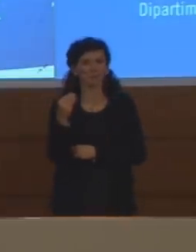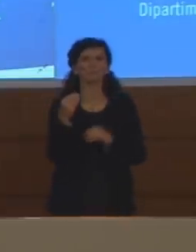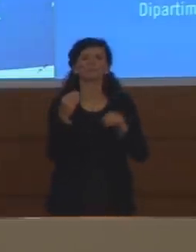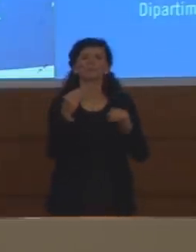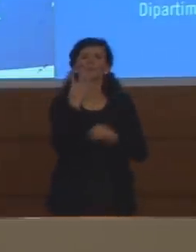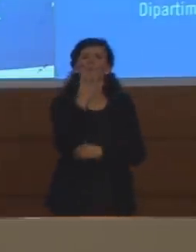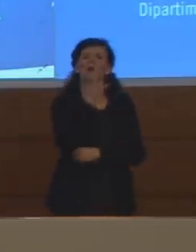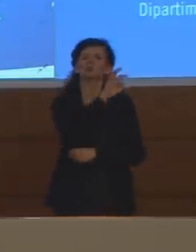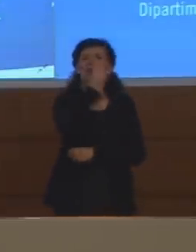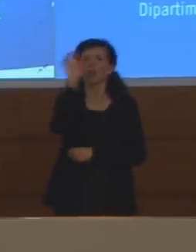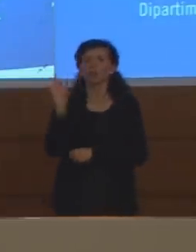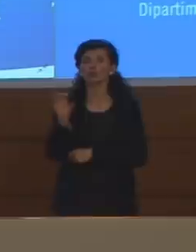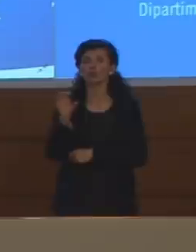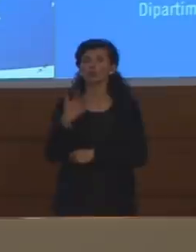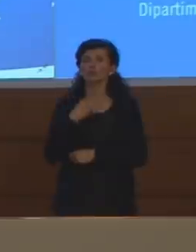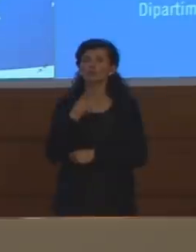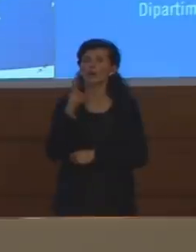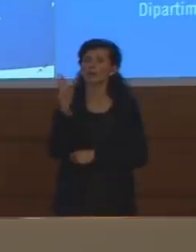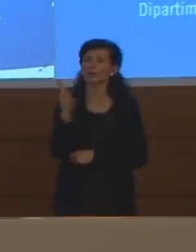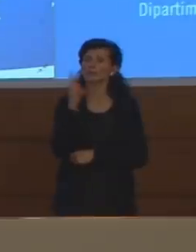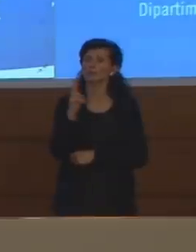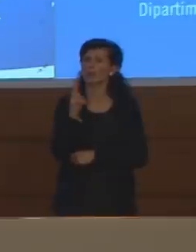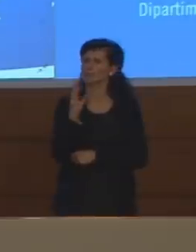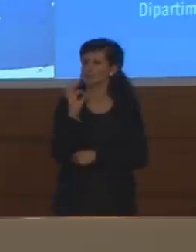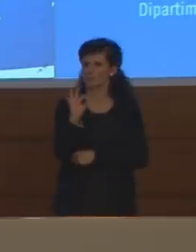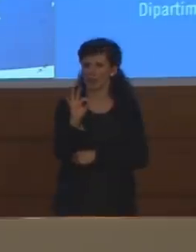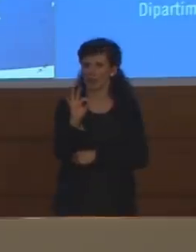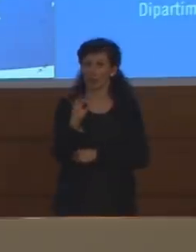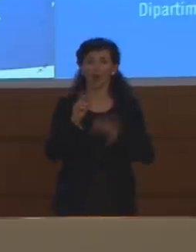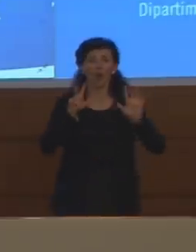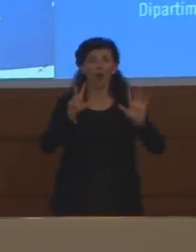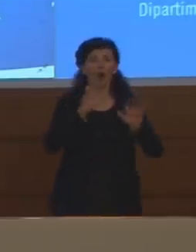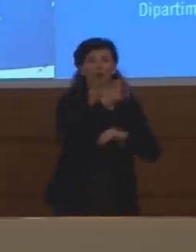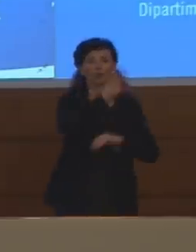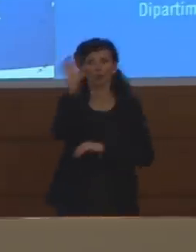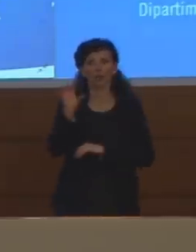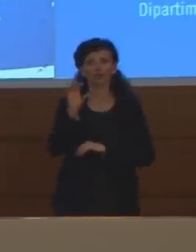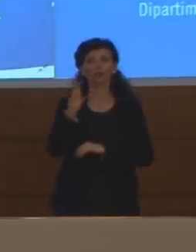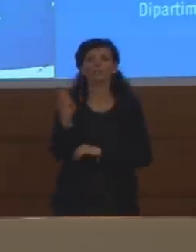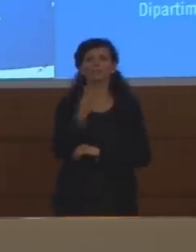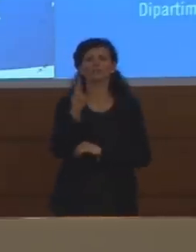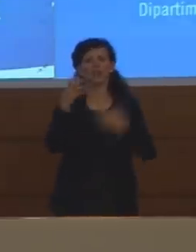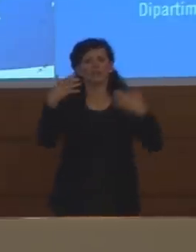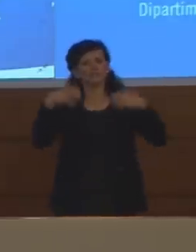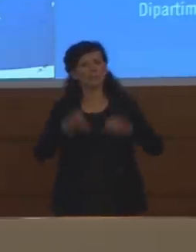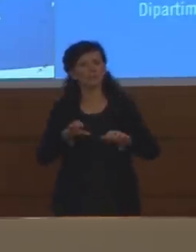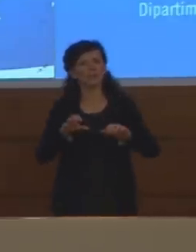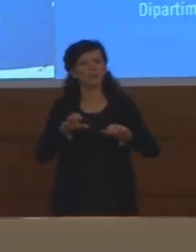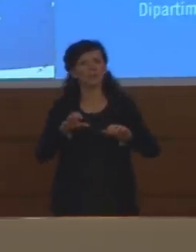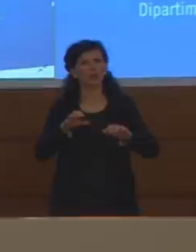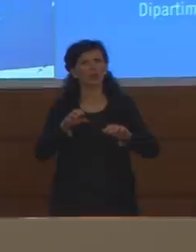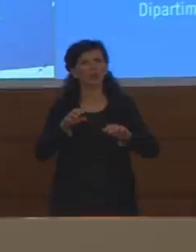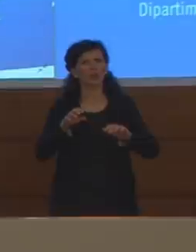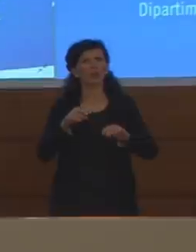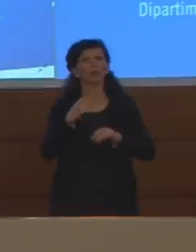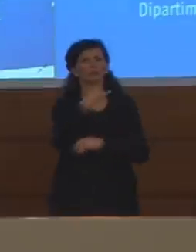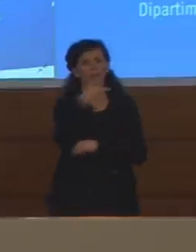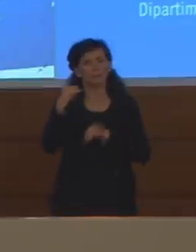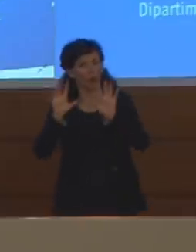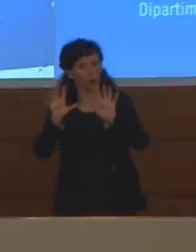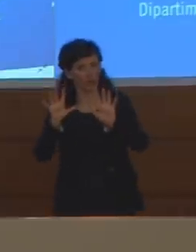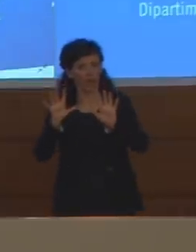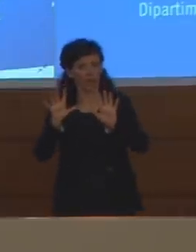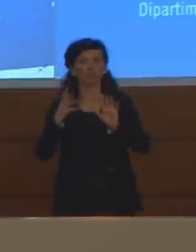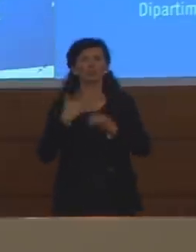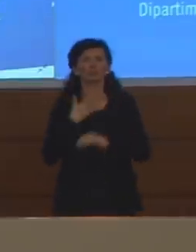che oggi non hanno riportato decessi e altre otto regioni che hanno riportato meno di dieci decessi quindi abbiamo metà delle regioni italiane